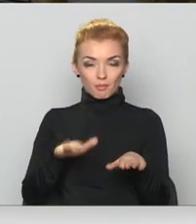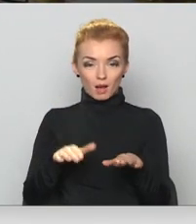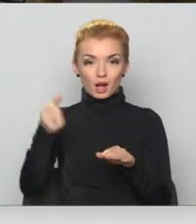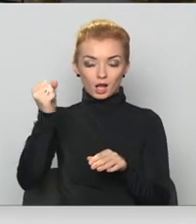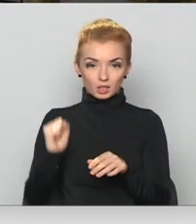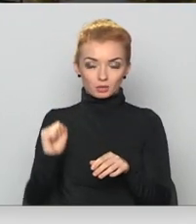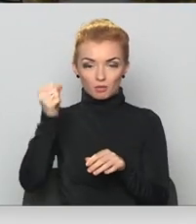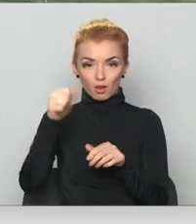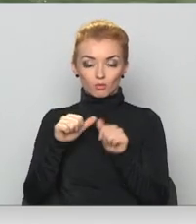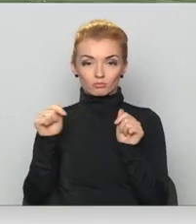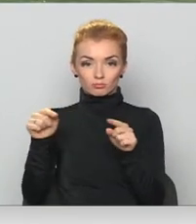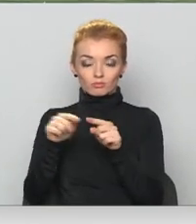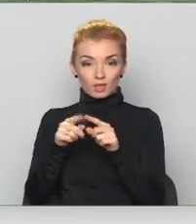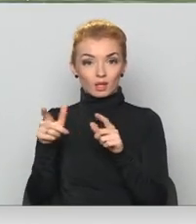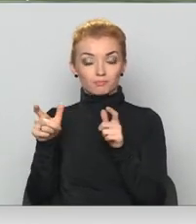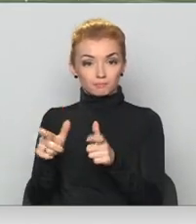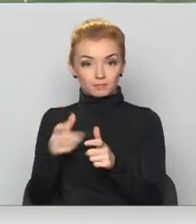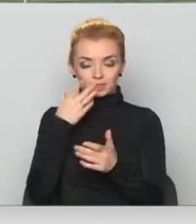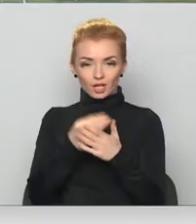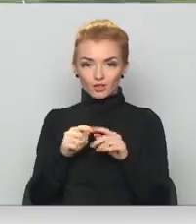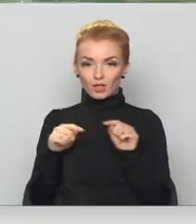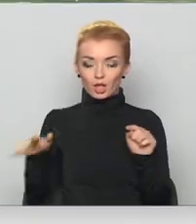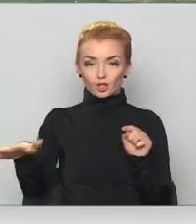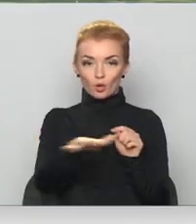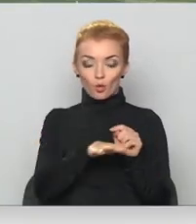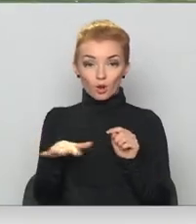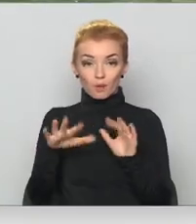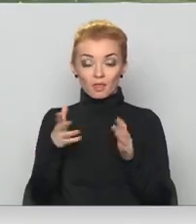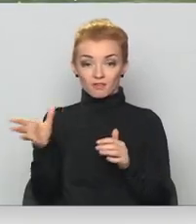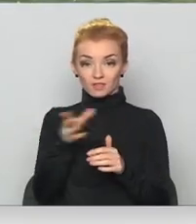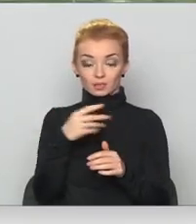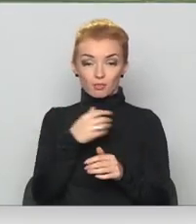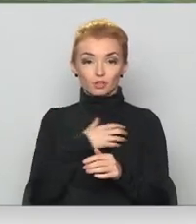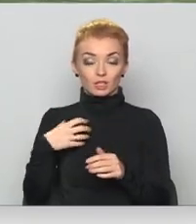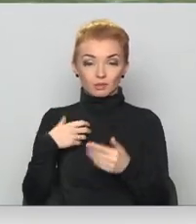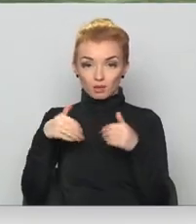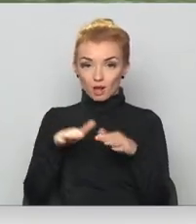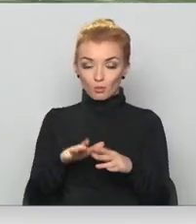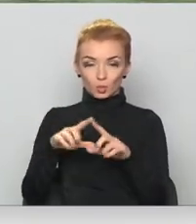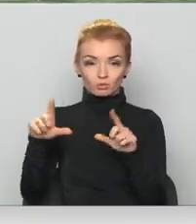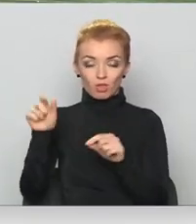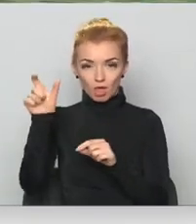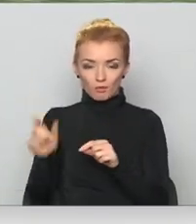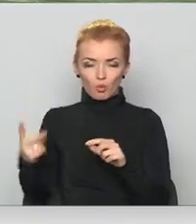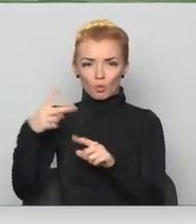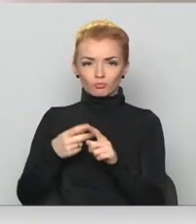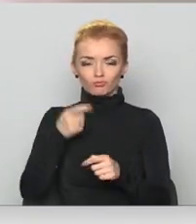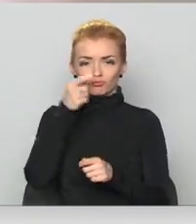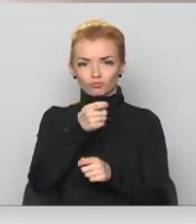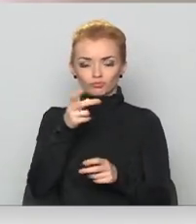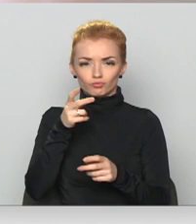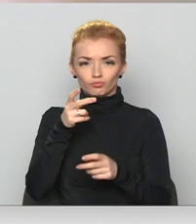ierobežošanu savā teritorijā. Jāpibjost, teju visus pašvaldību pieņemtos lēmums uzņēmē ir pārsūdzējuši.